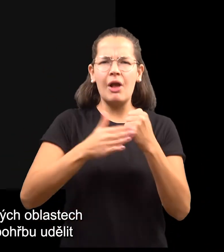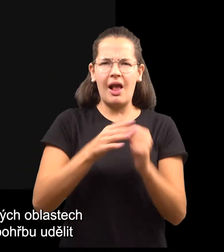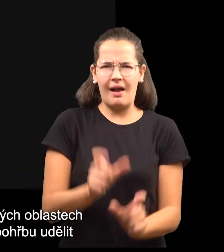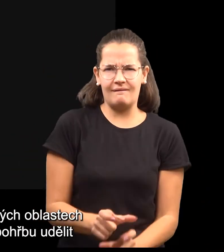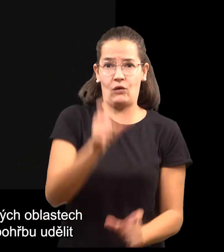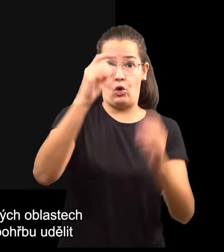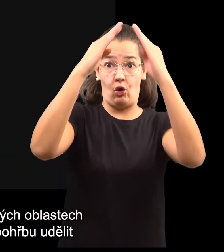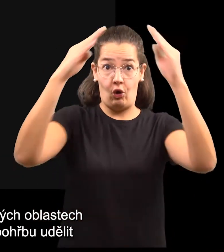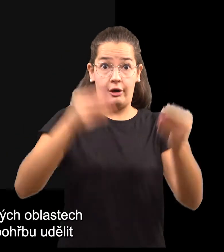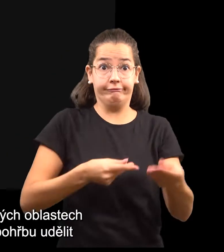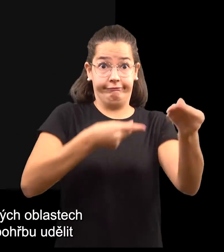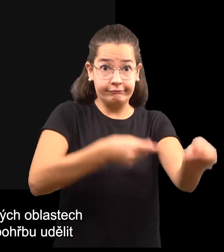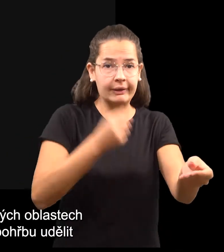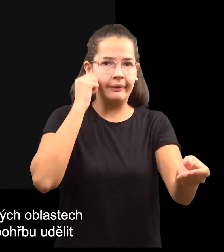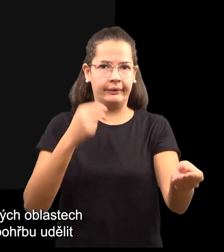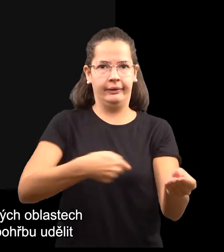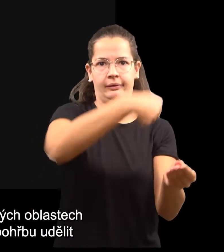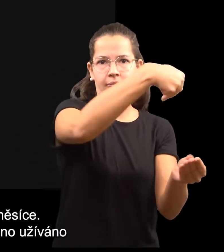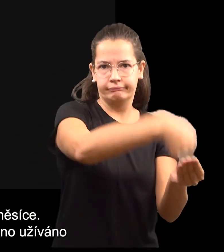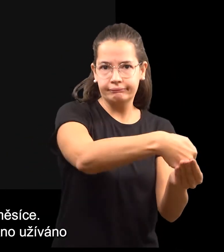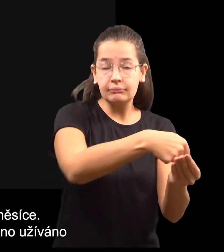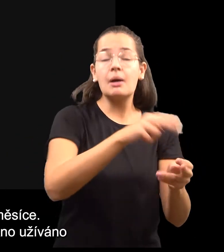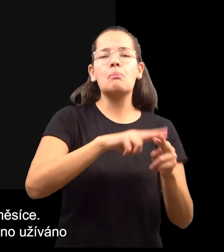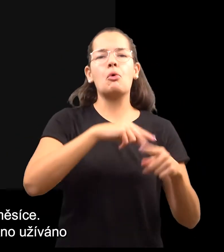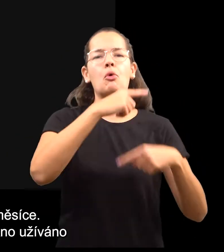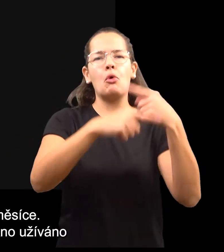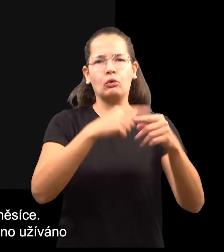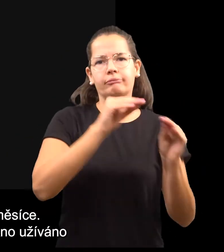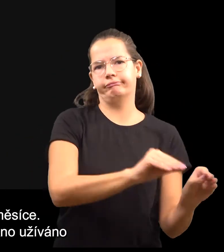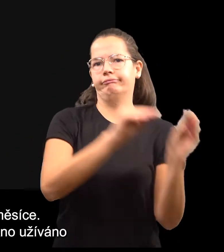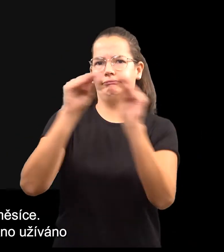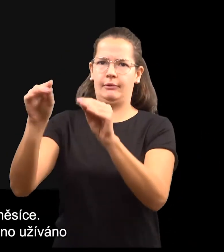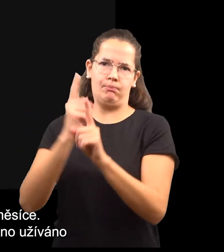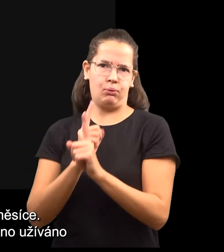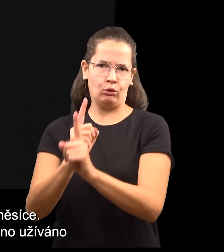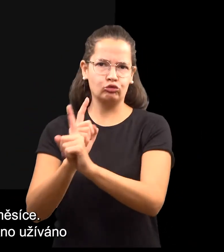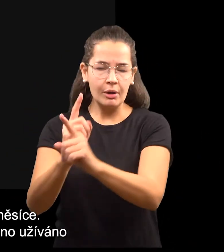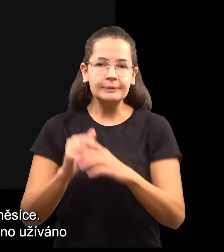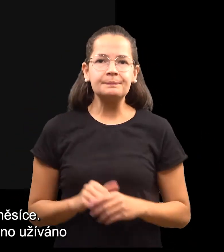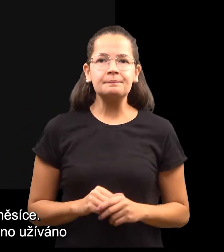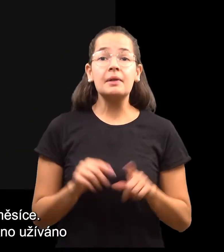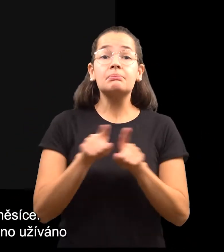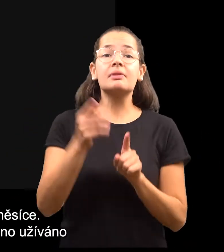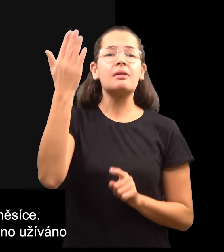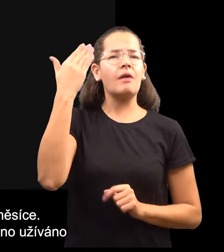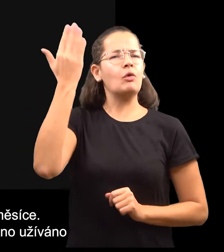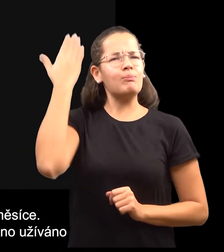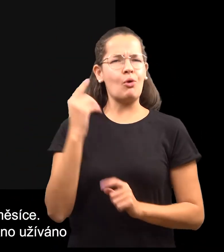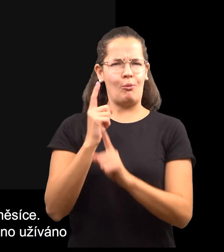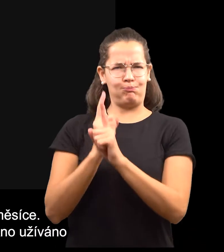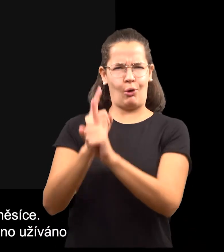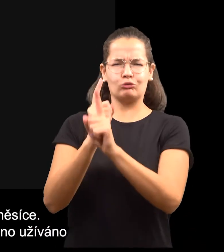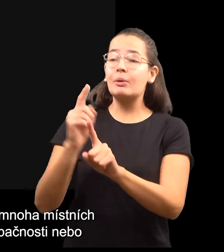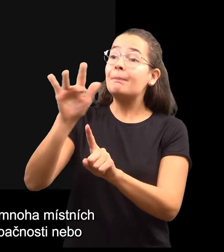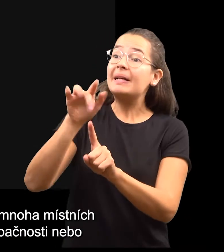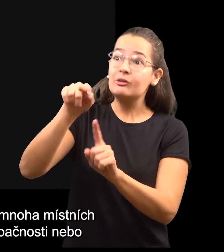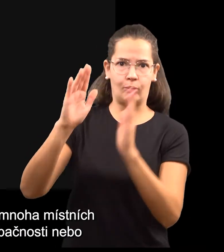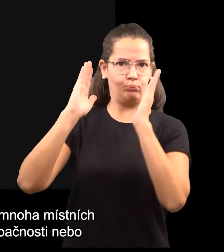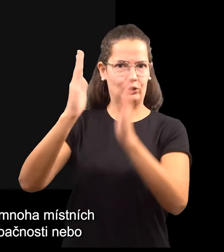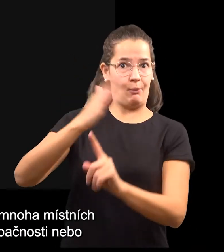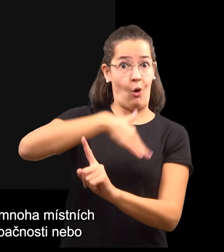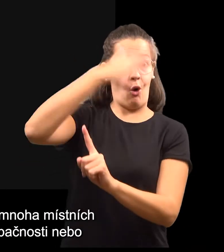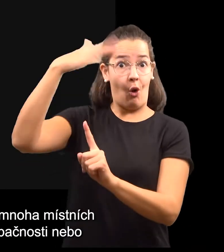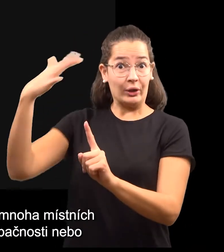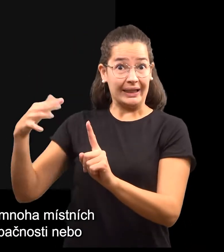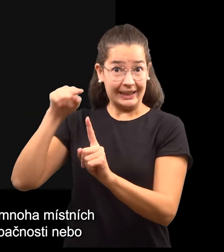oblastech od sebe mohli den smrti a pohřbu dělit v případě tuhé zimy i měsíce. Na Šumavě bylo umrlčí prkno užíváno rovněž